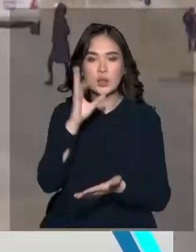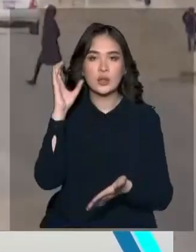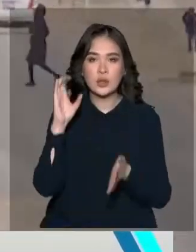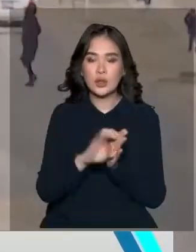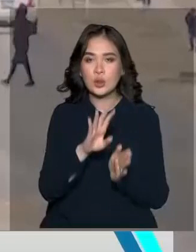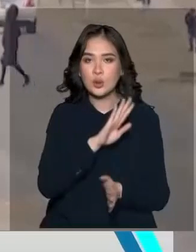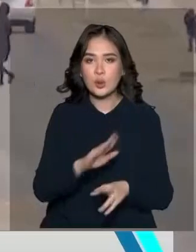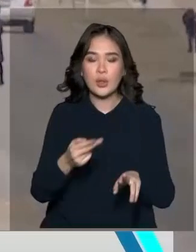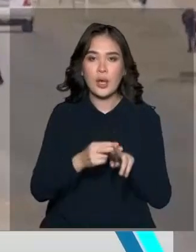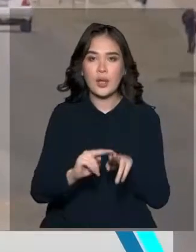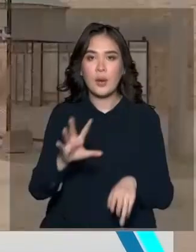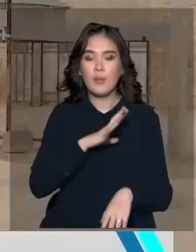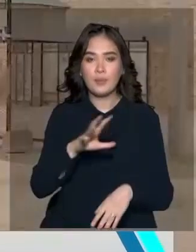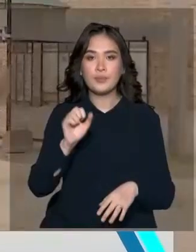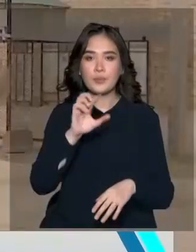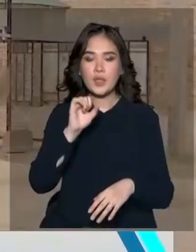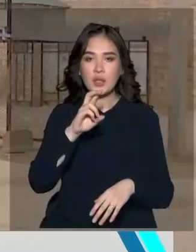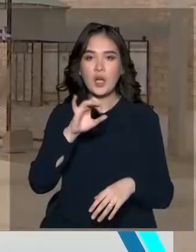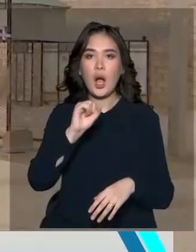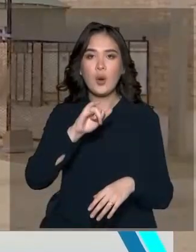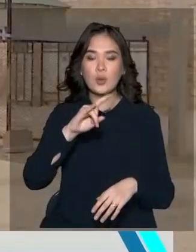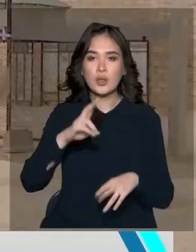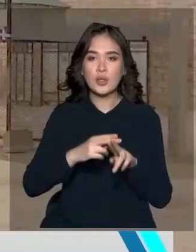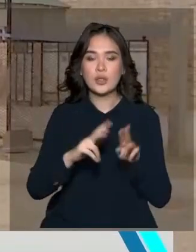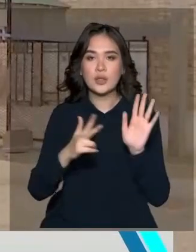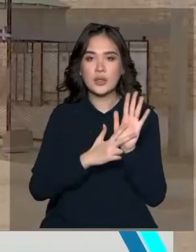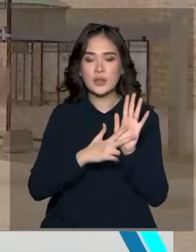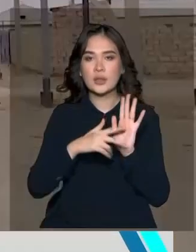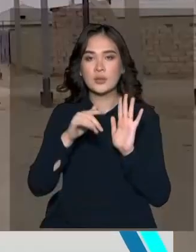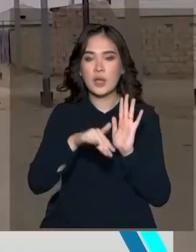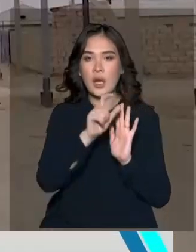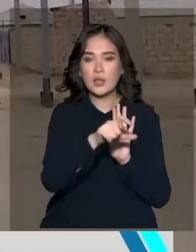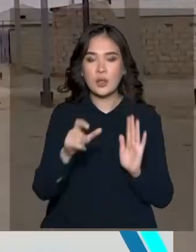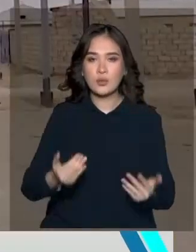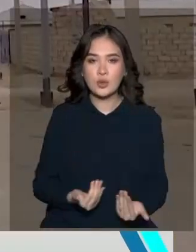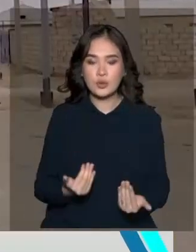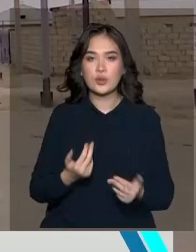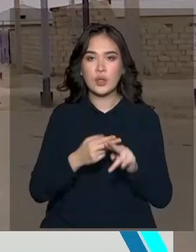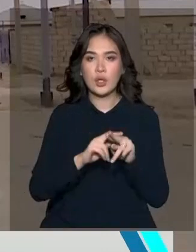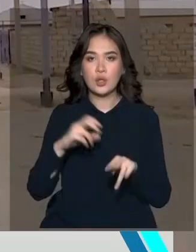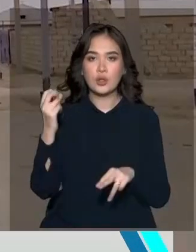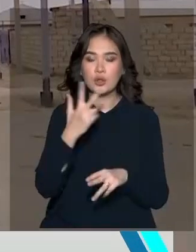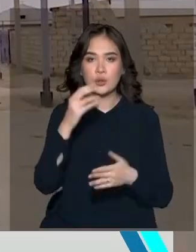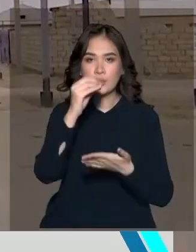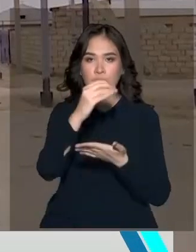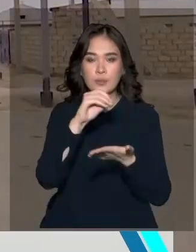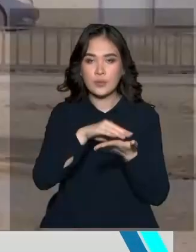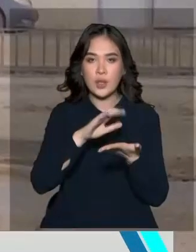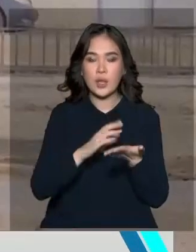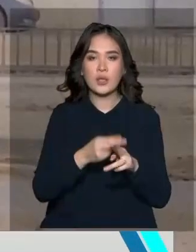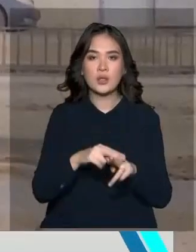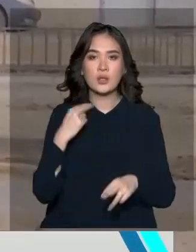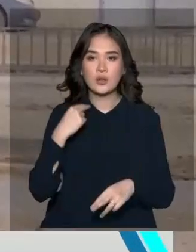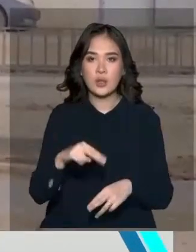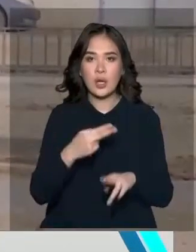Мұнайлауданың ғарасты баяндауында 8 мүндай адам тұрат. Құғық қорғаушылардың мәліметінше бұлтыр елдімекенде өш директор келген. Құлмысты қыстер